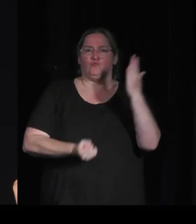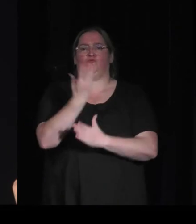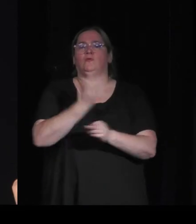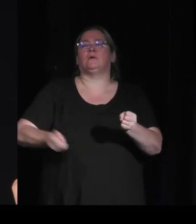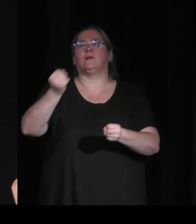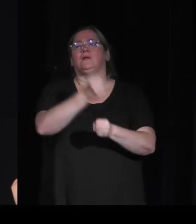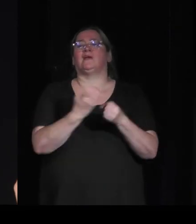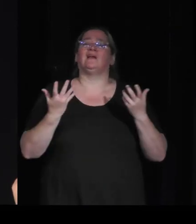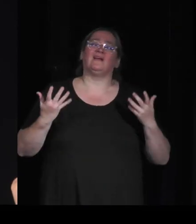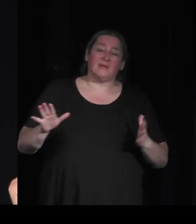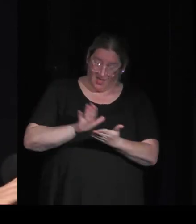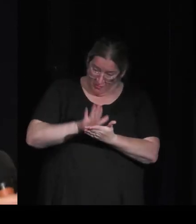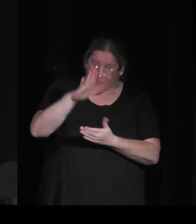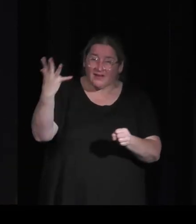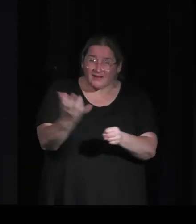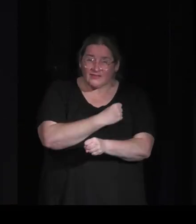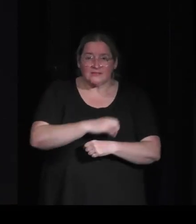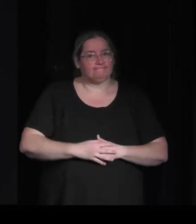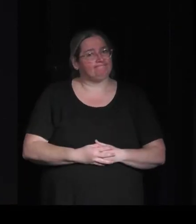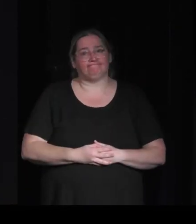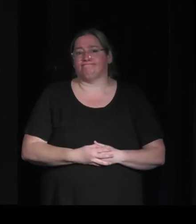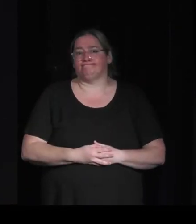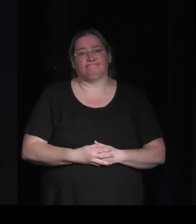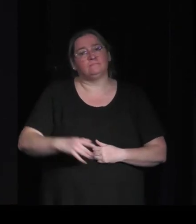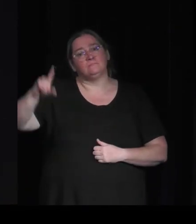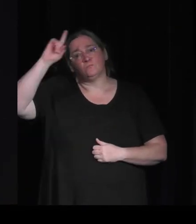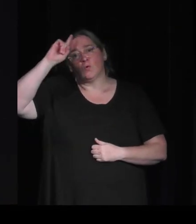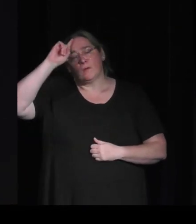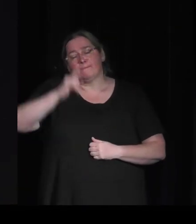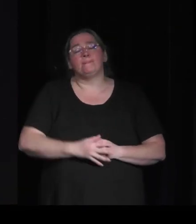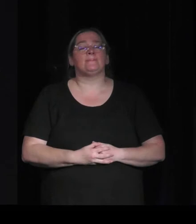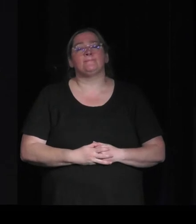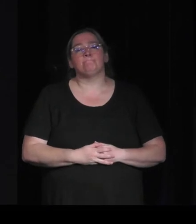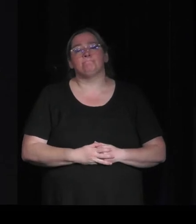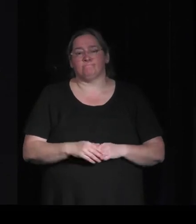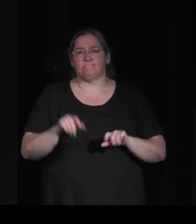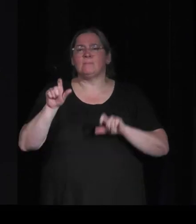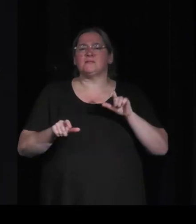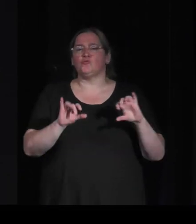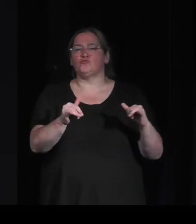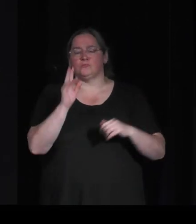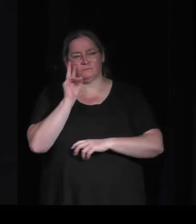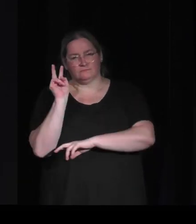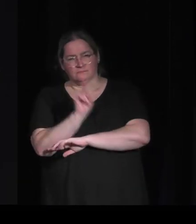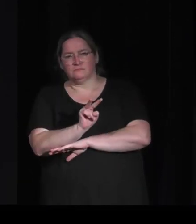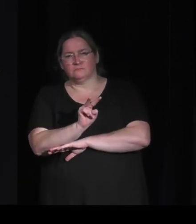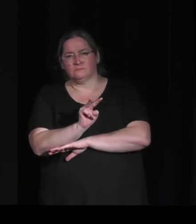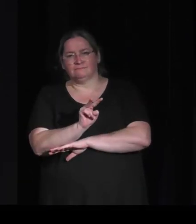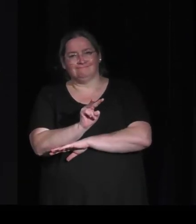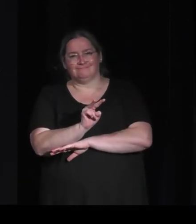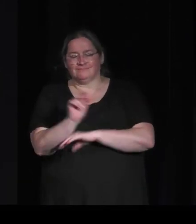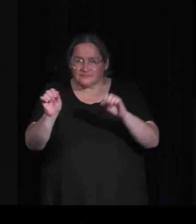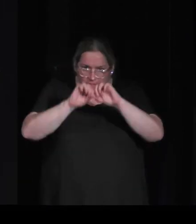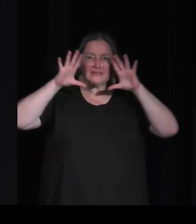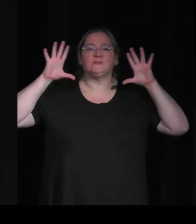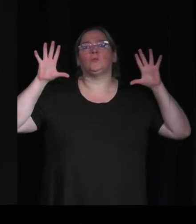n'est jamais complètement tenue en fait c'est-à dès que vous commencez à regarder ce qui se passe vraiment quand les gens jouent en fait vous vous rendez compte que l'immersion